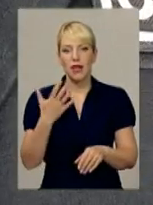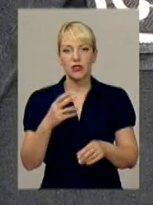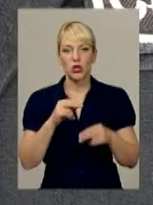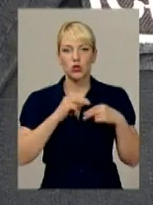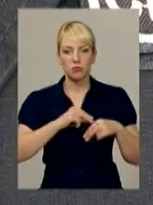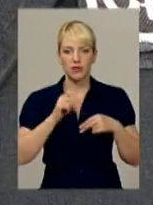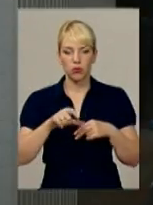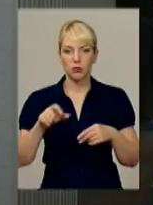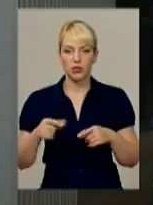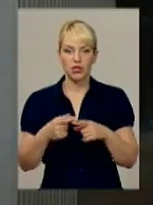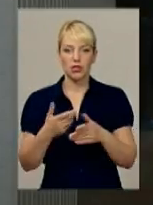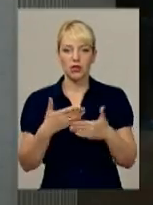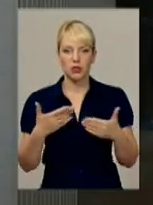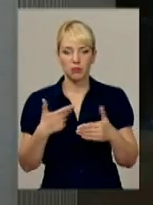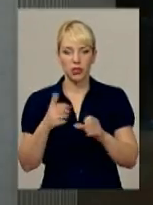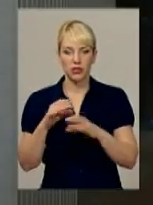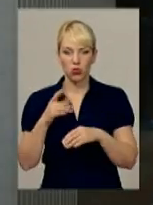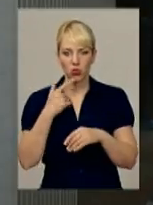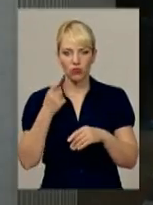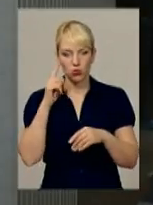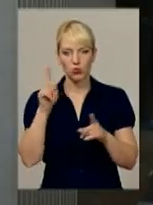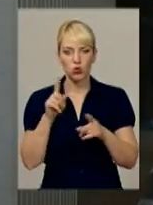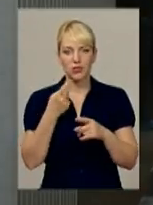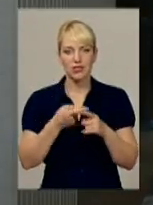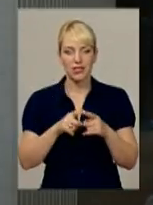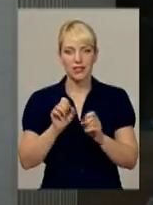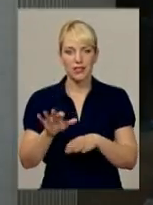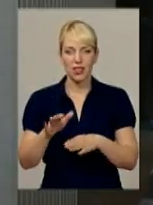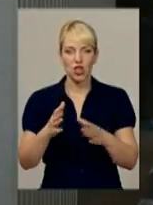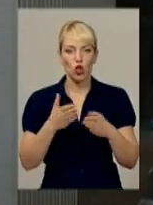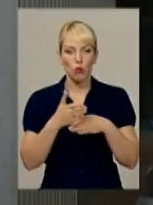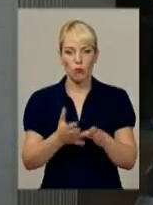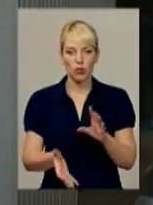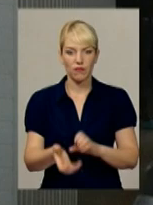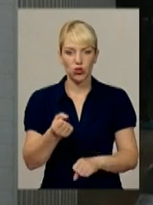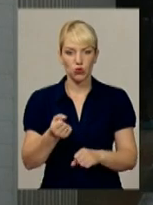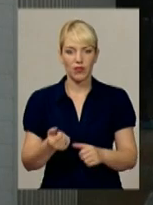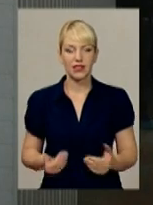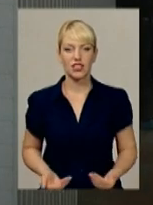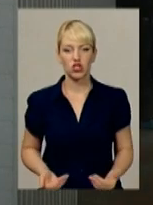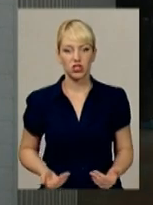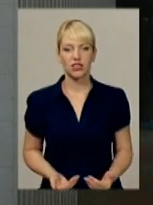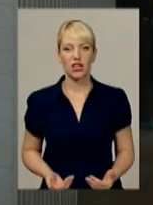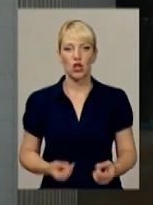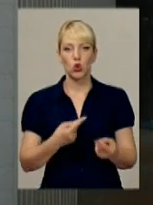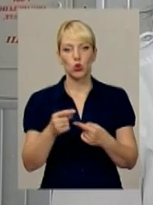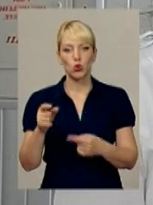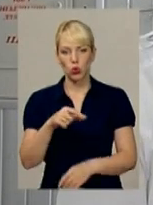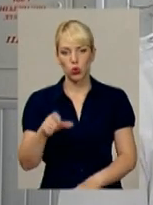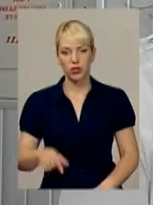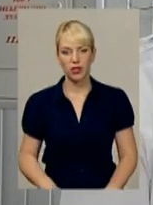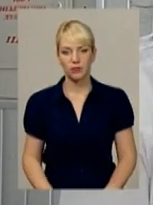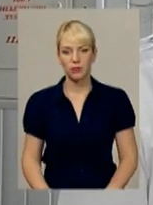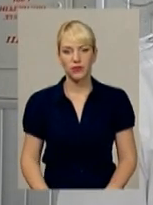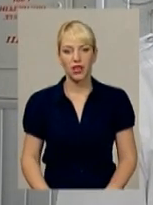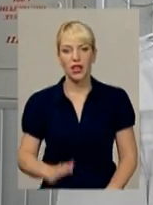Ми робимо добромільний вносок і думаємо, що ця здача крові допоможе врятувати життя других людей. Наші